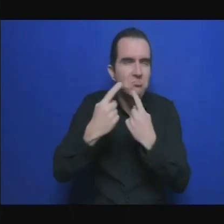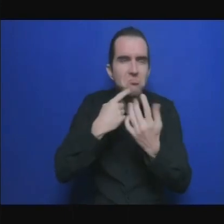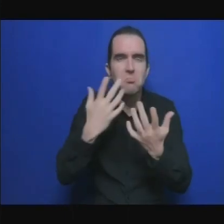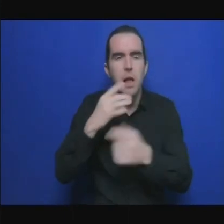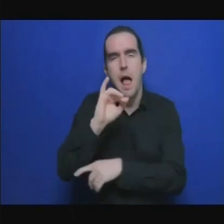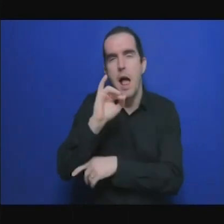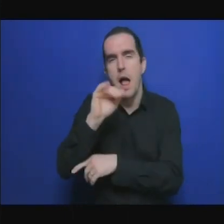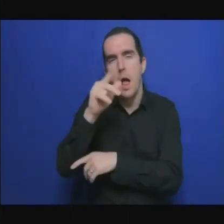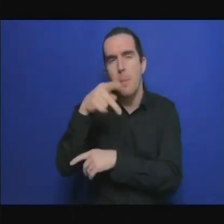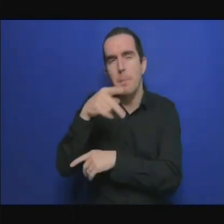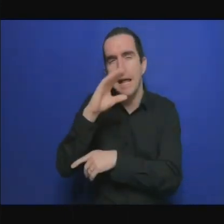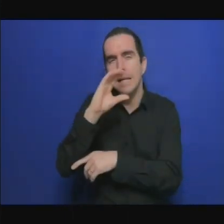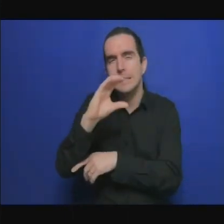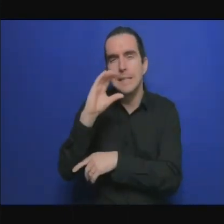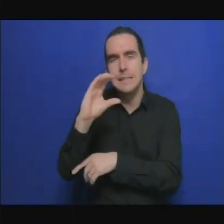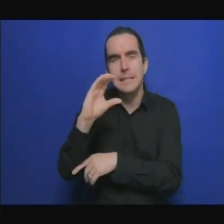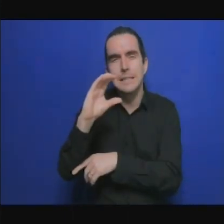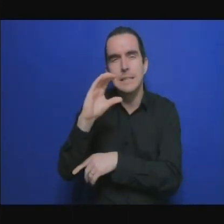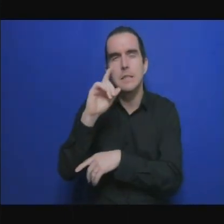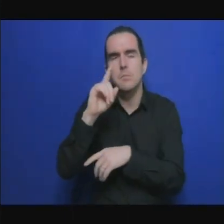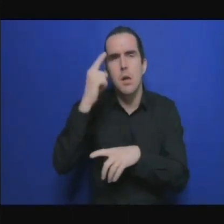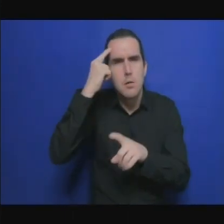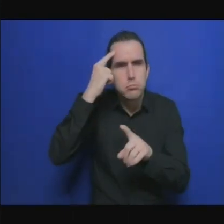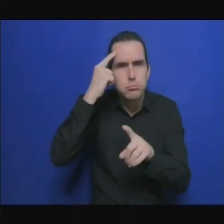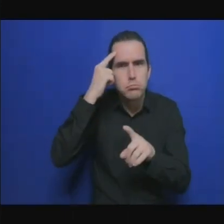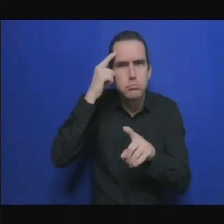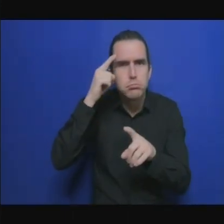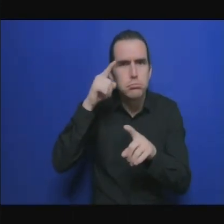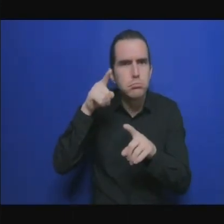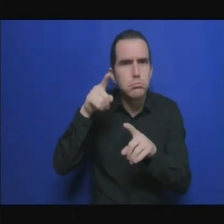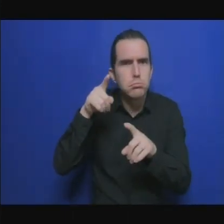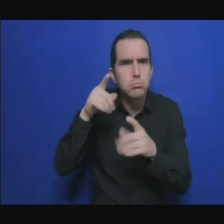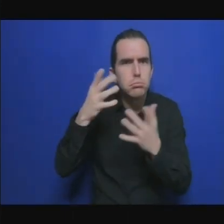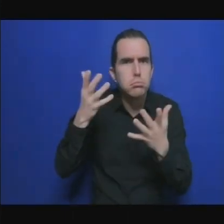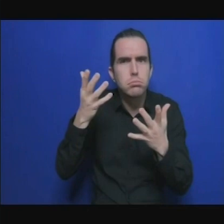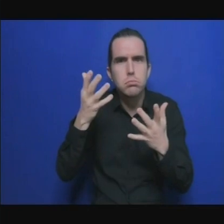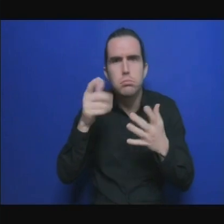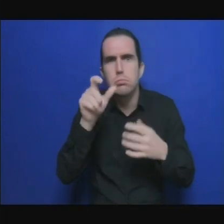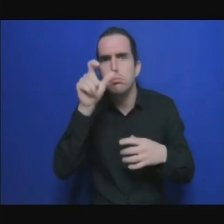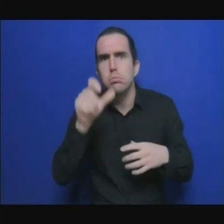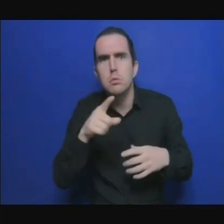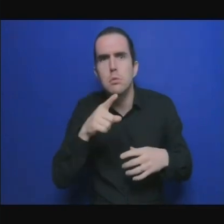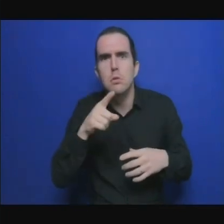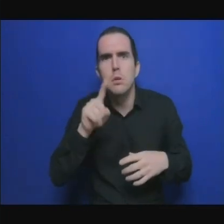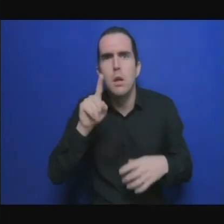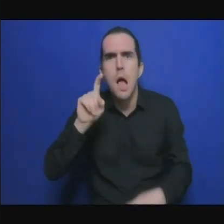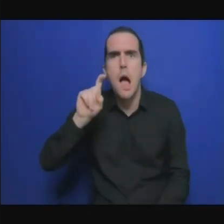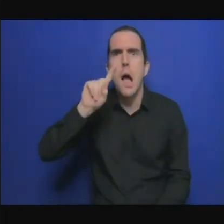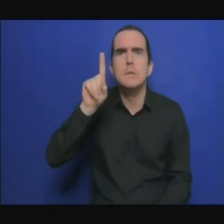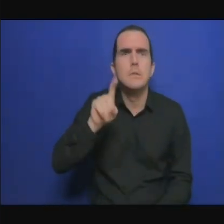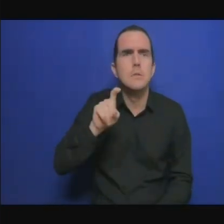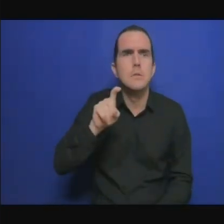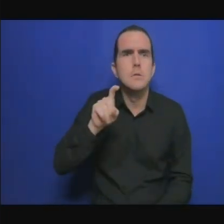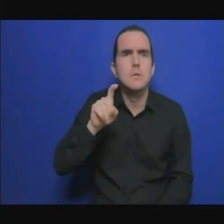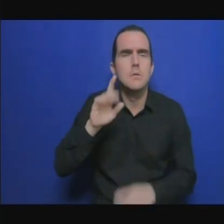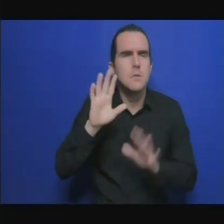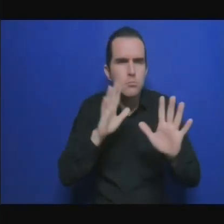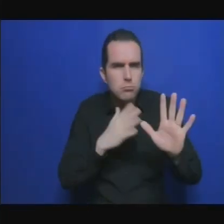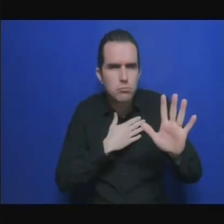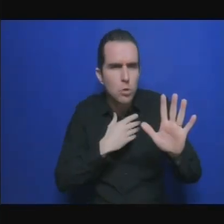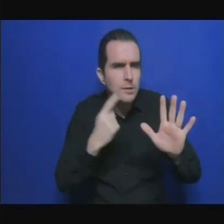je trouve que'est une très bonne question je pense qu'il est important aussi quelque part d'y répondre et